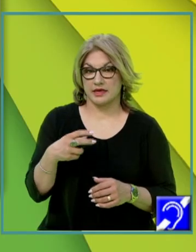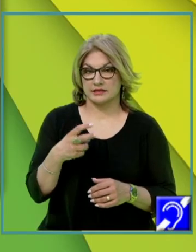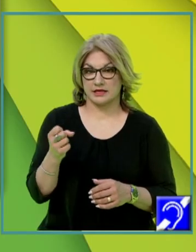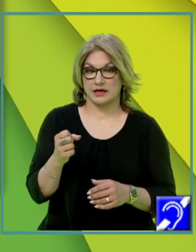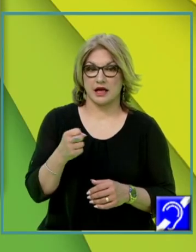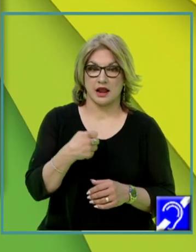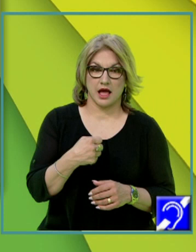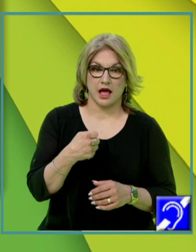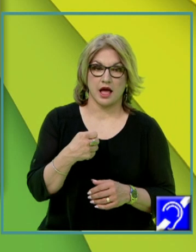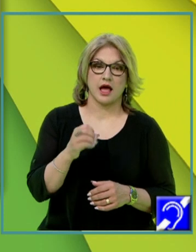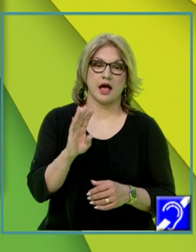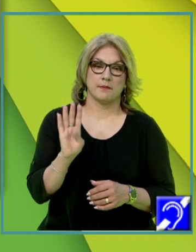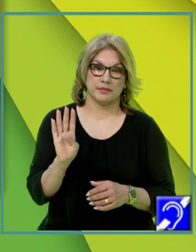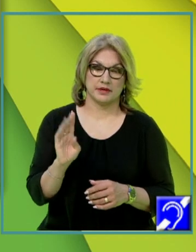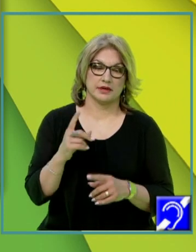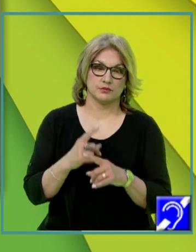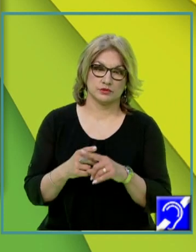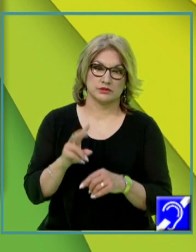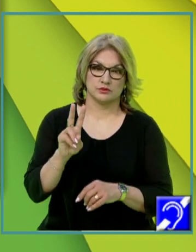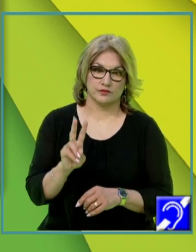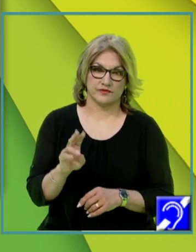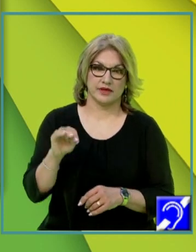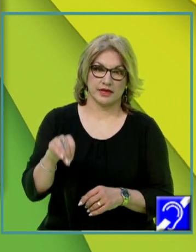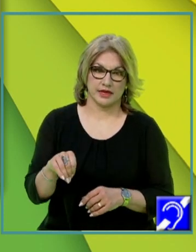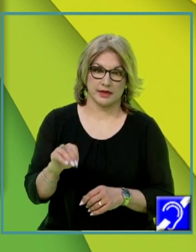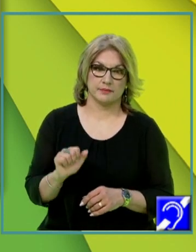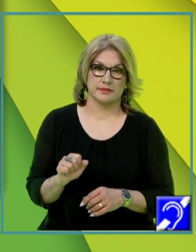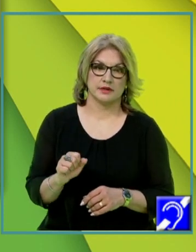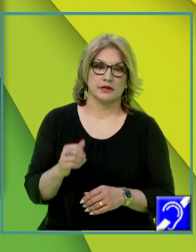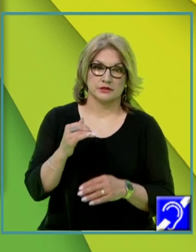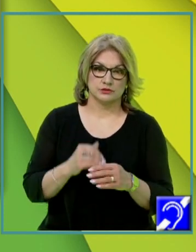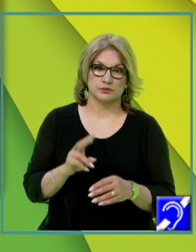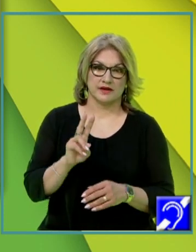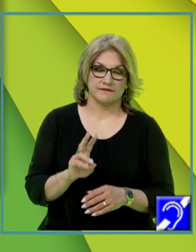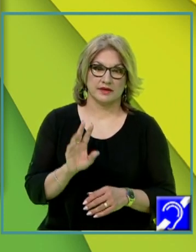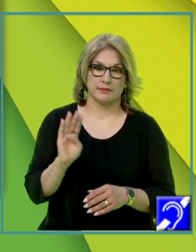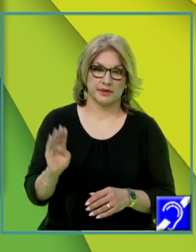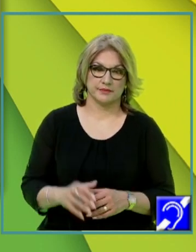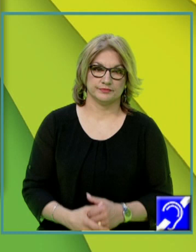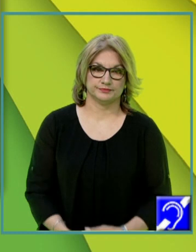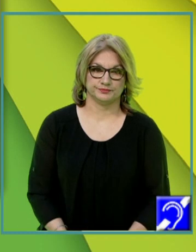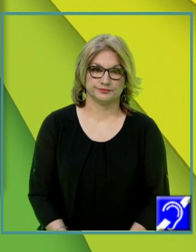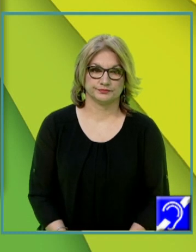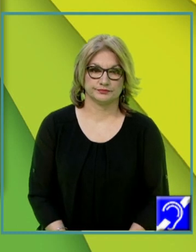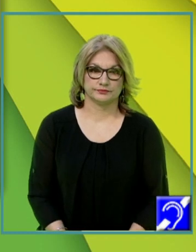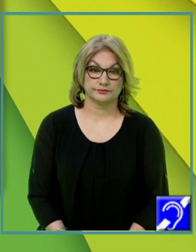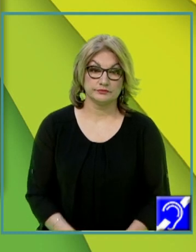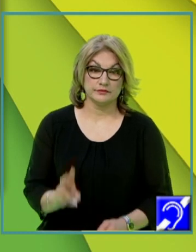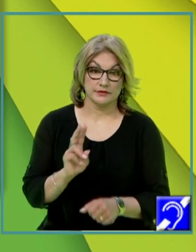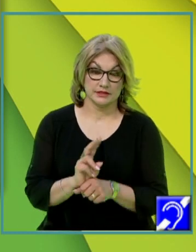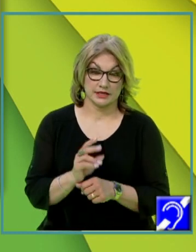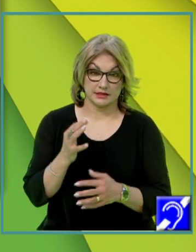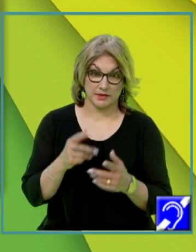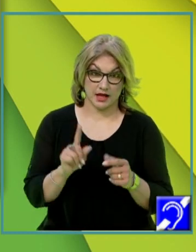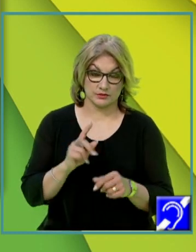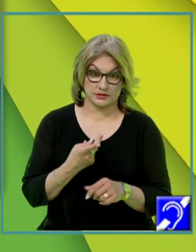AB demulțit cu VM supra VB. Și acum trebuie să fim atenți la calcule,